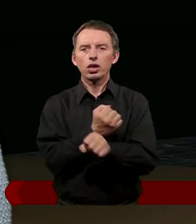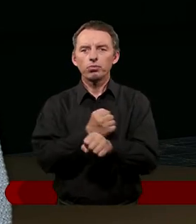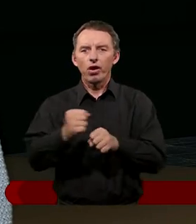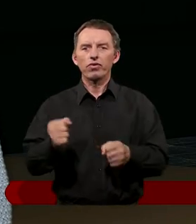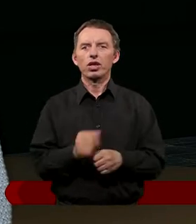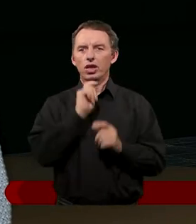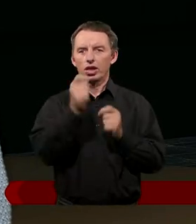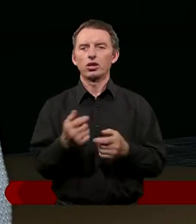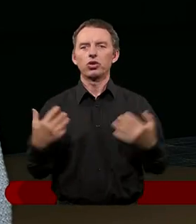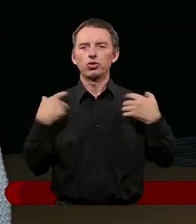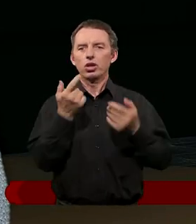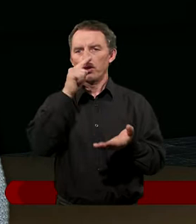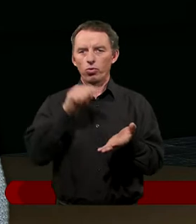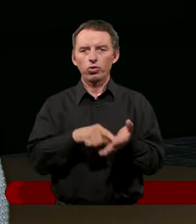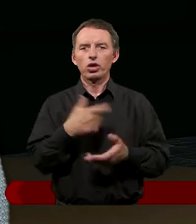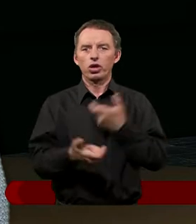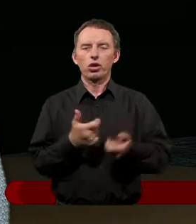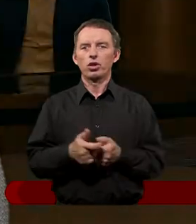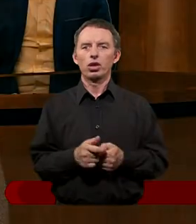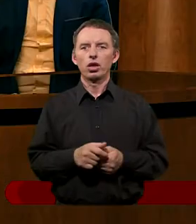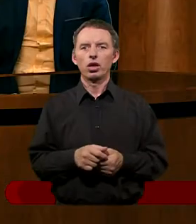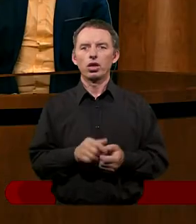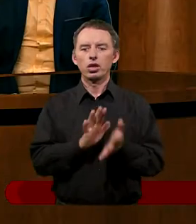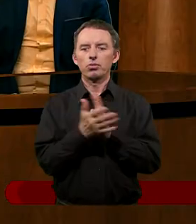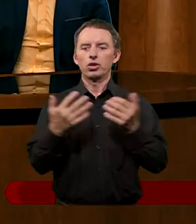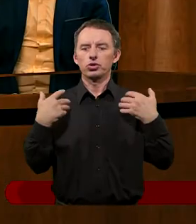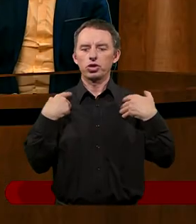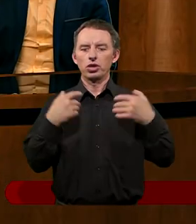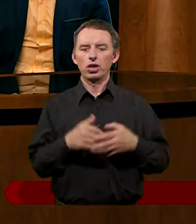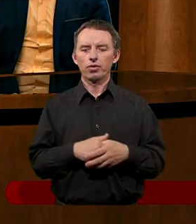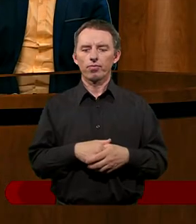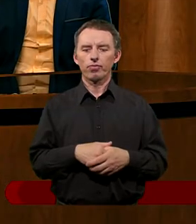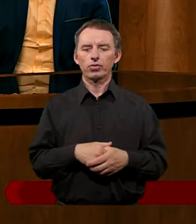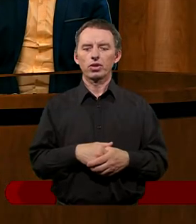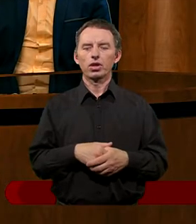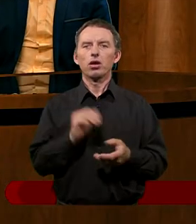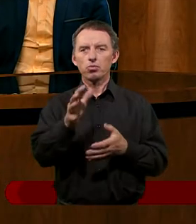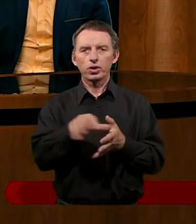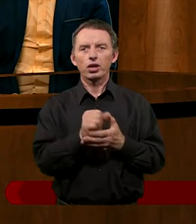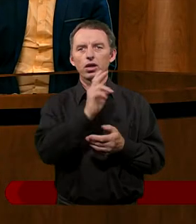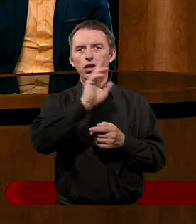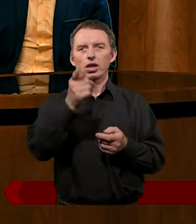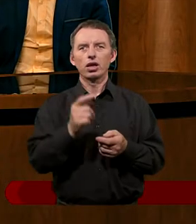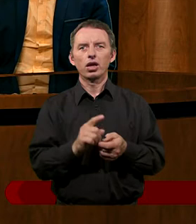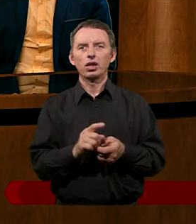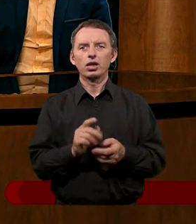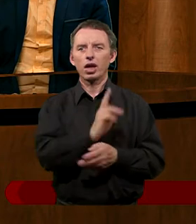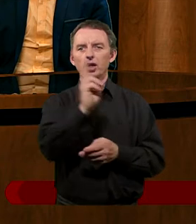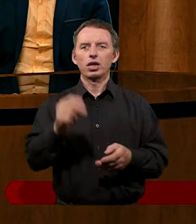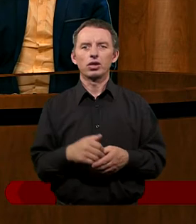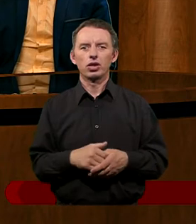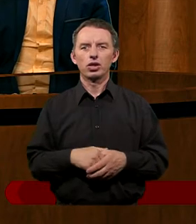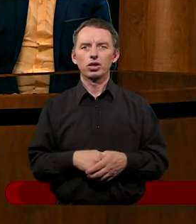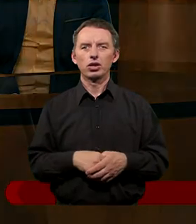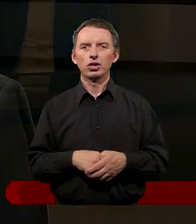a wy nie chcecie nic zmienić w swoim życiu. Z waszej strony brak reakcji na to, co dla was robię. Zresztą jak my byśmy